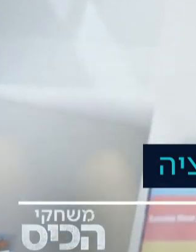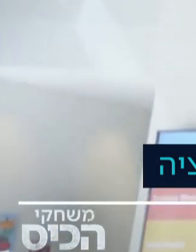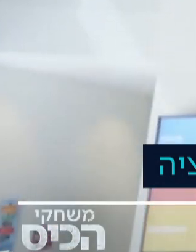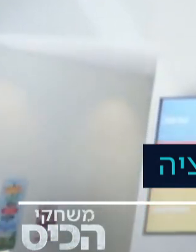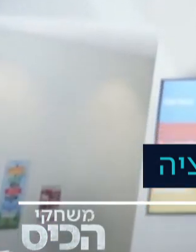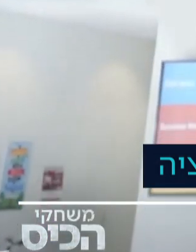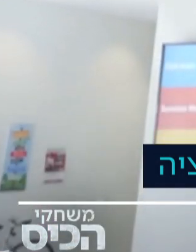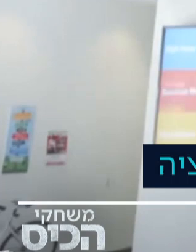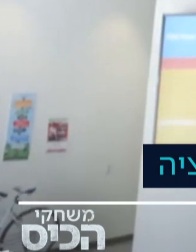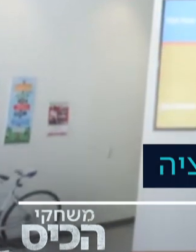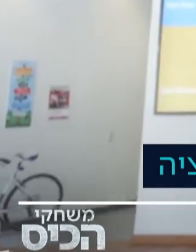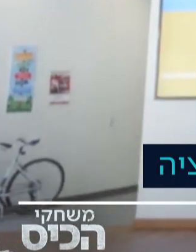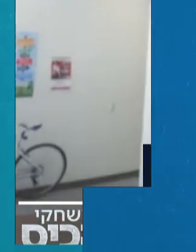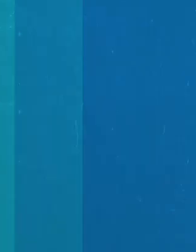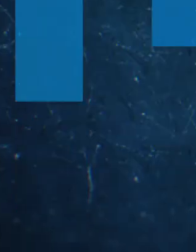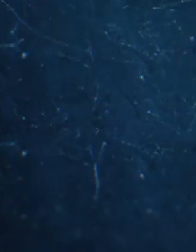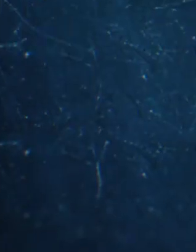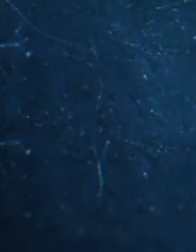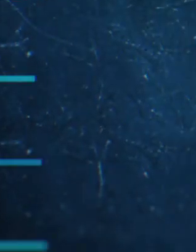להיכנס לשוק המקומי בשנה הבאה.